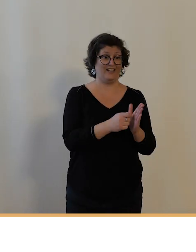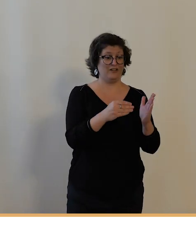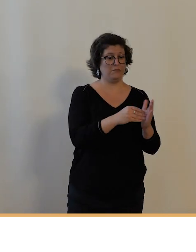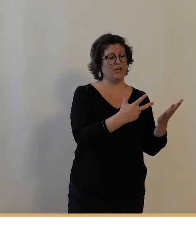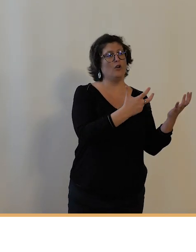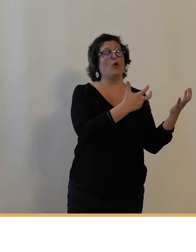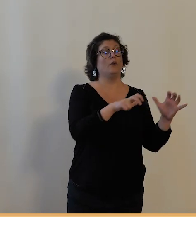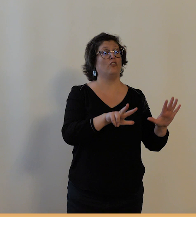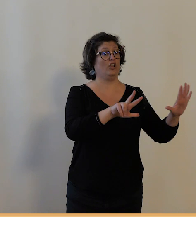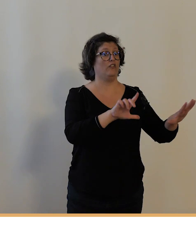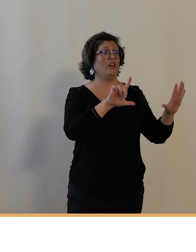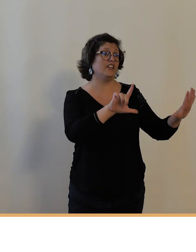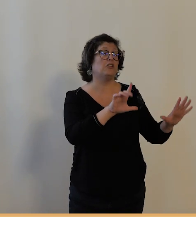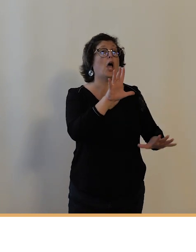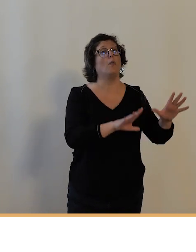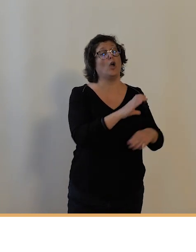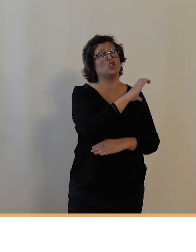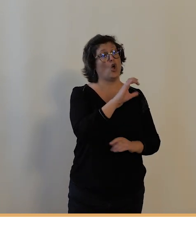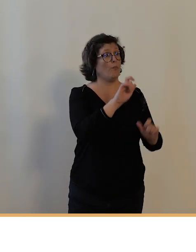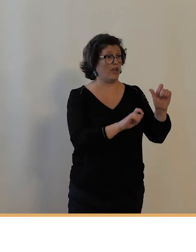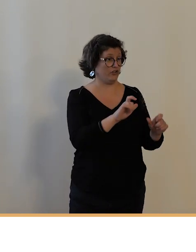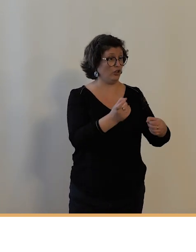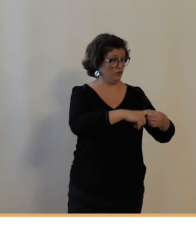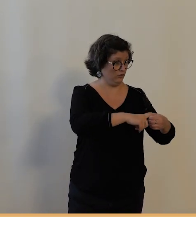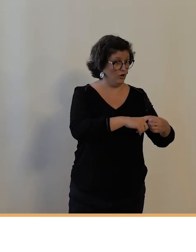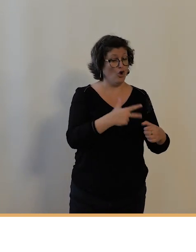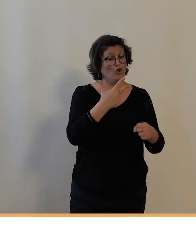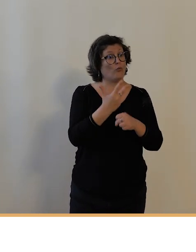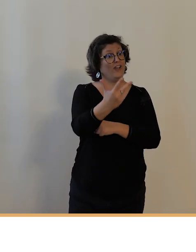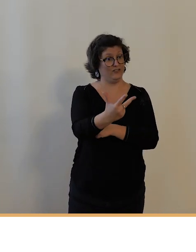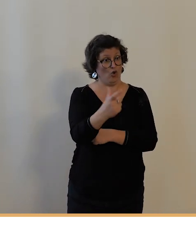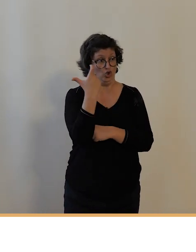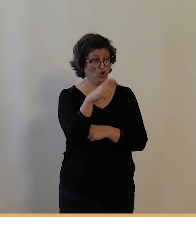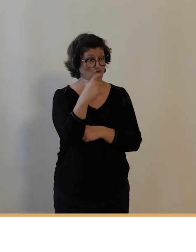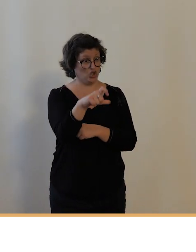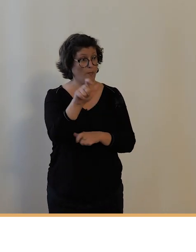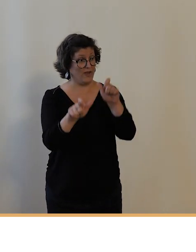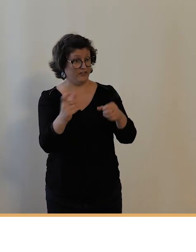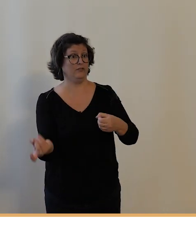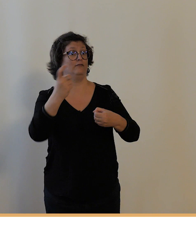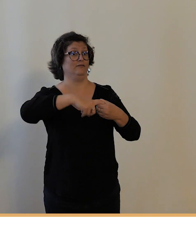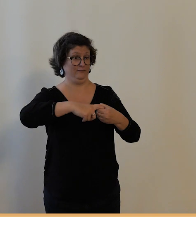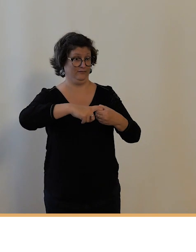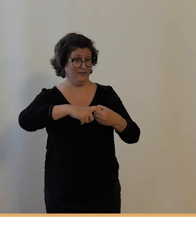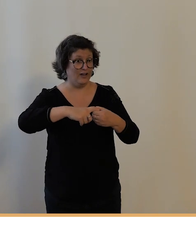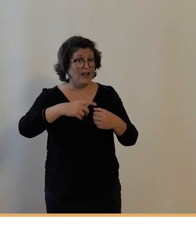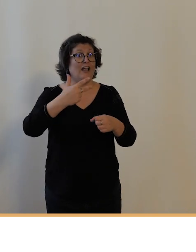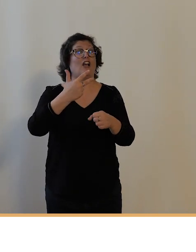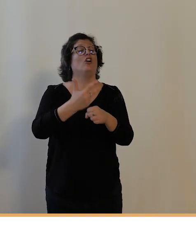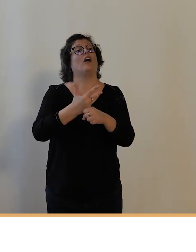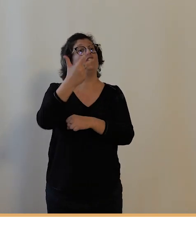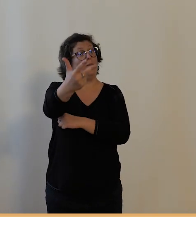il y a une centaine de membres. En 1890, ils sont 200. En 1900, ils sont 300.